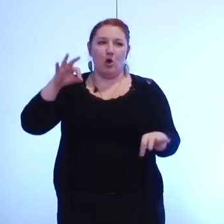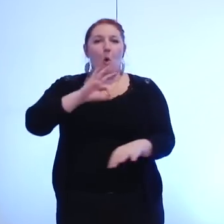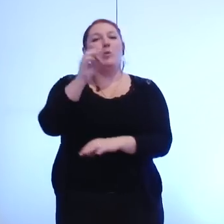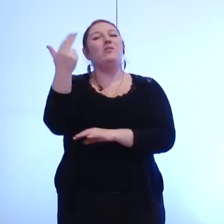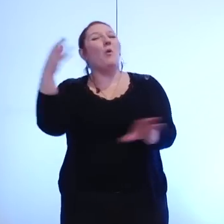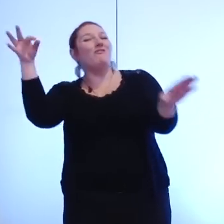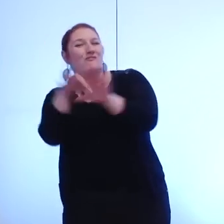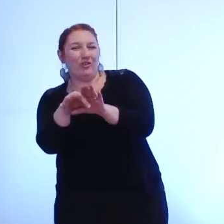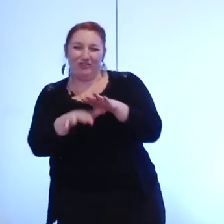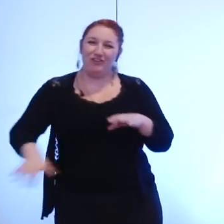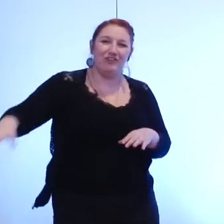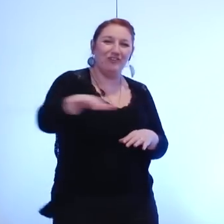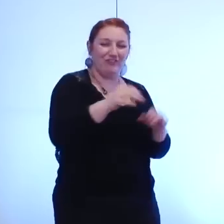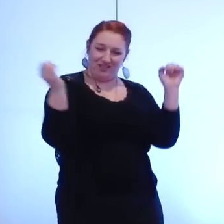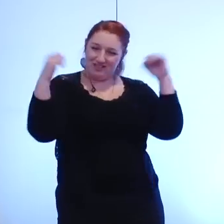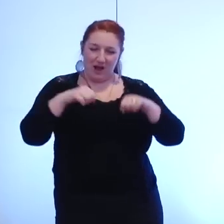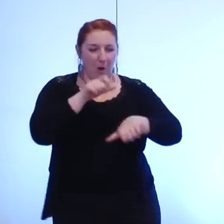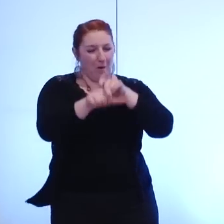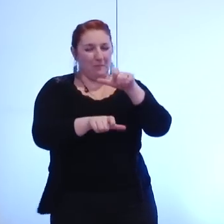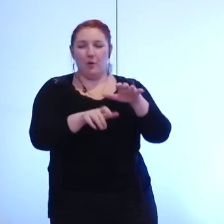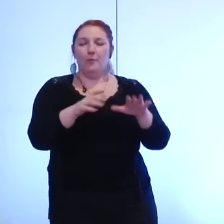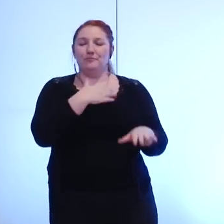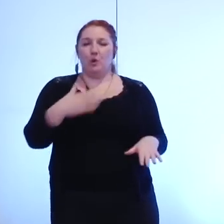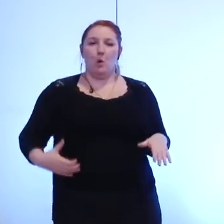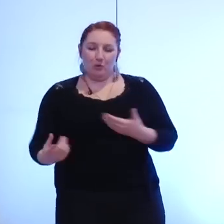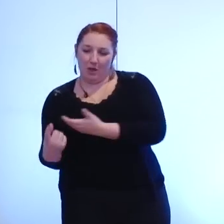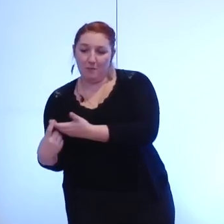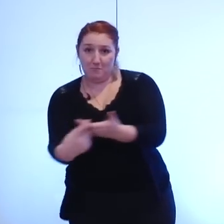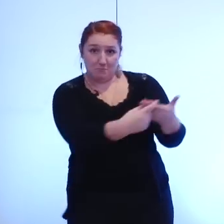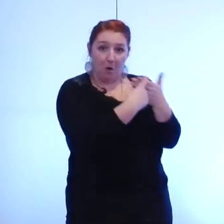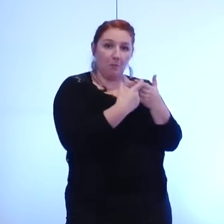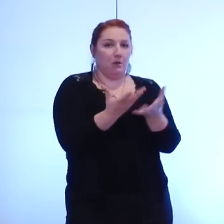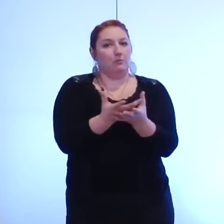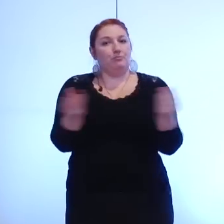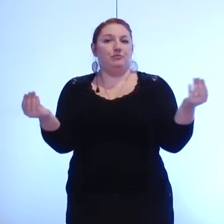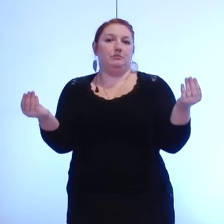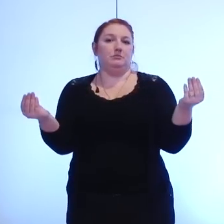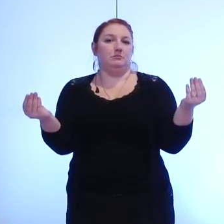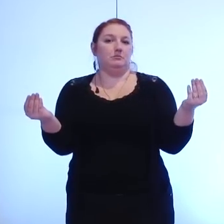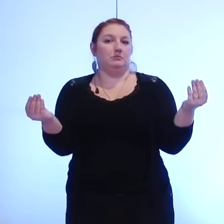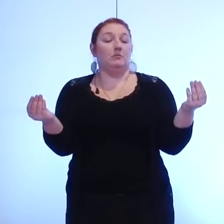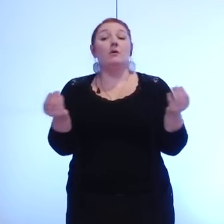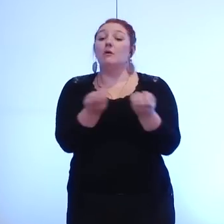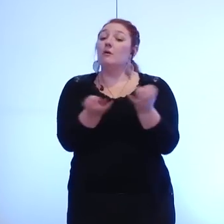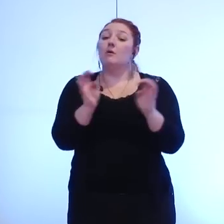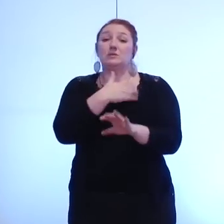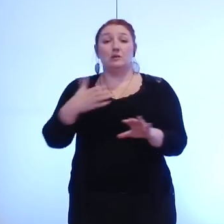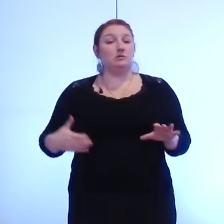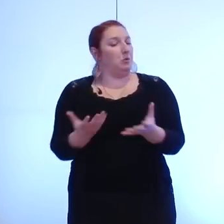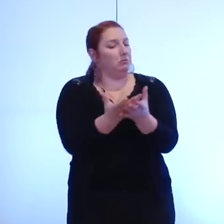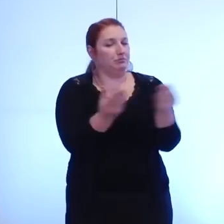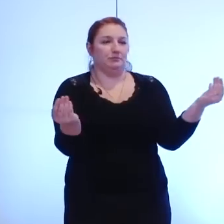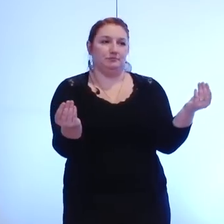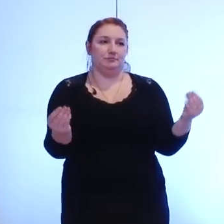les communes membres en tant que telles de la future agglomération disparaissent et avec elles leurs conseils municipaux respectifs